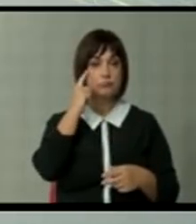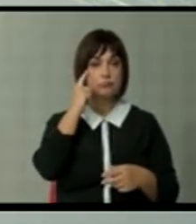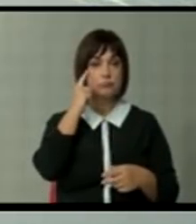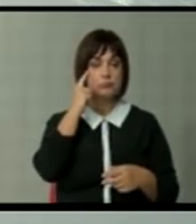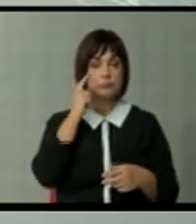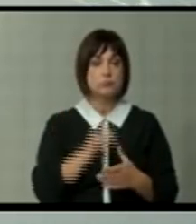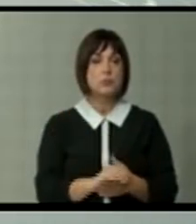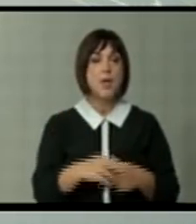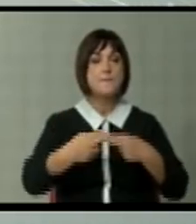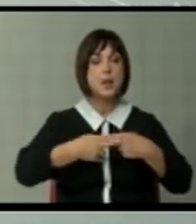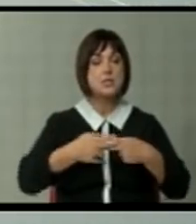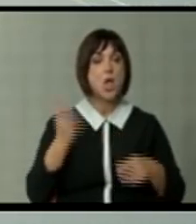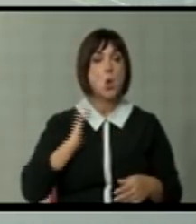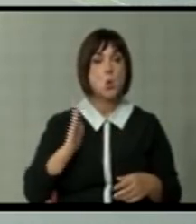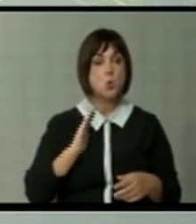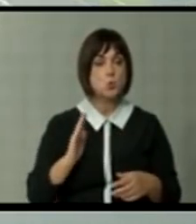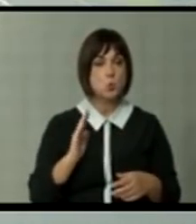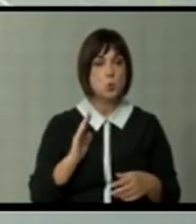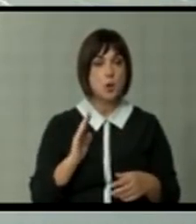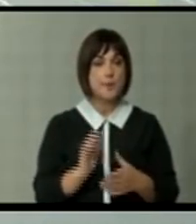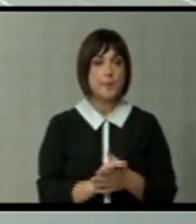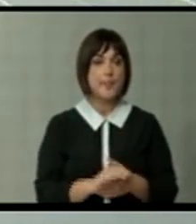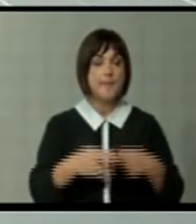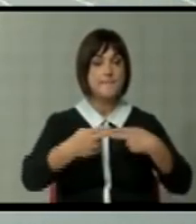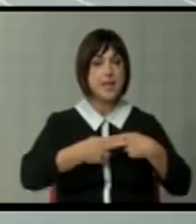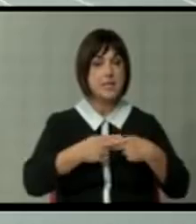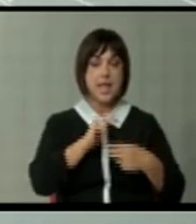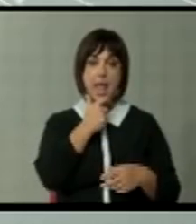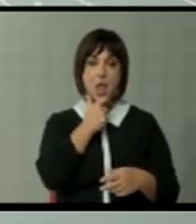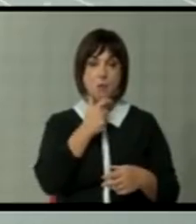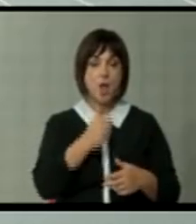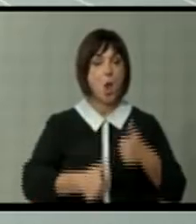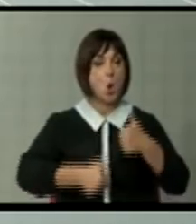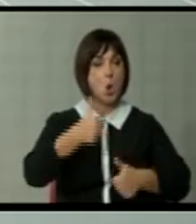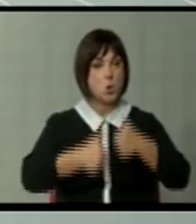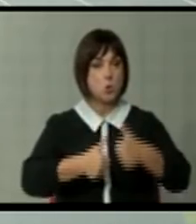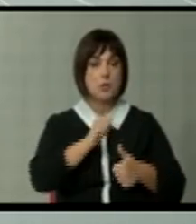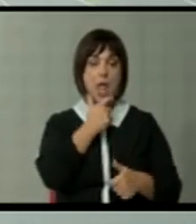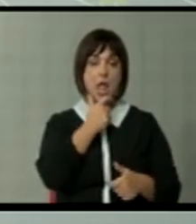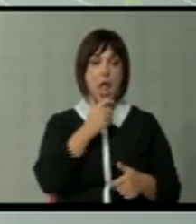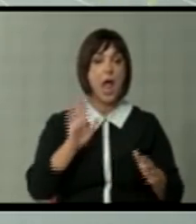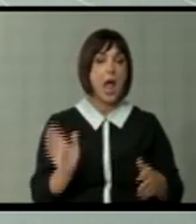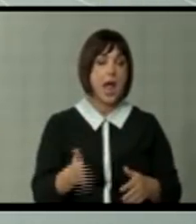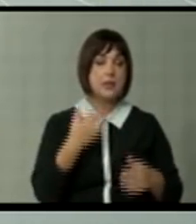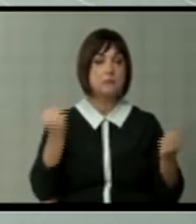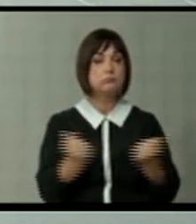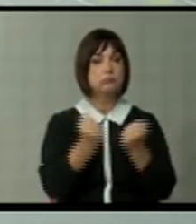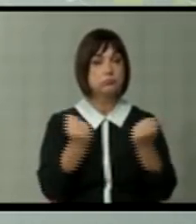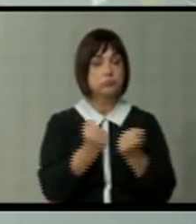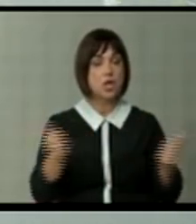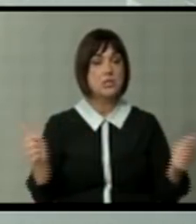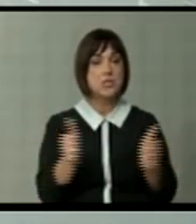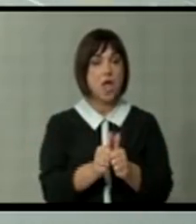и близка култура, близка економија, конкуренцка економија, ај да се тренираме